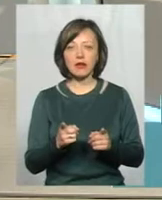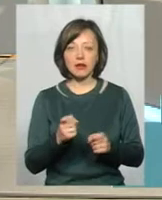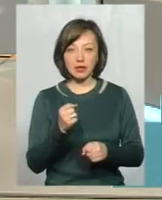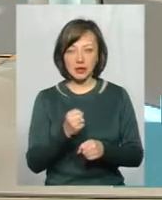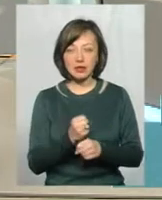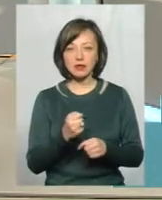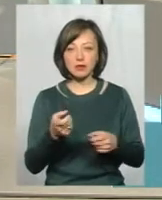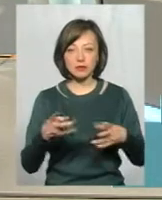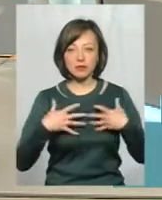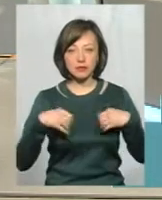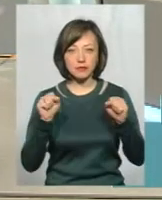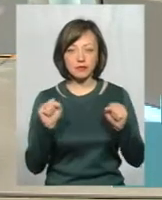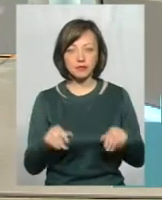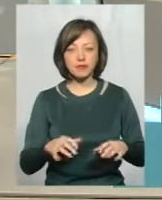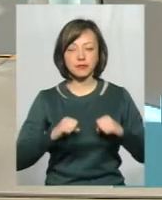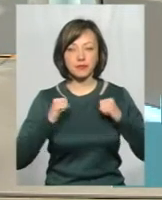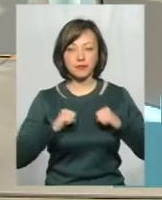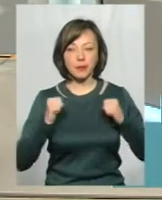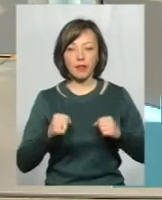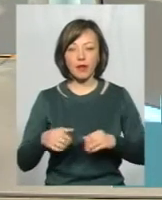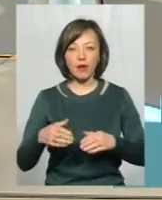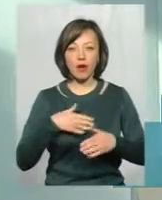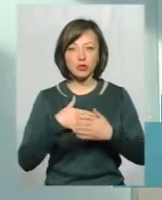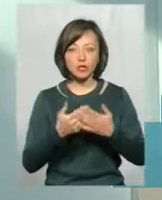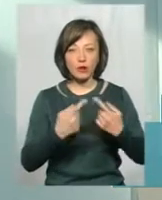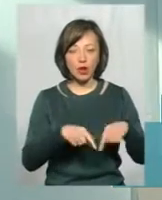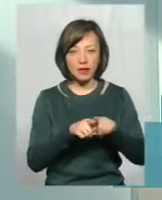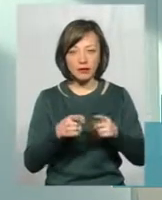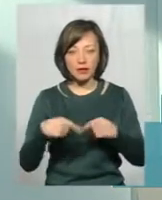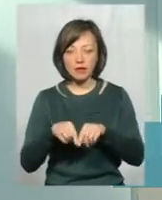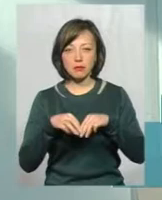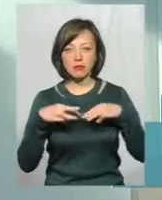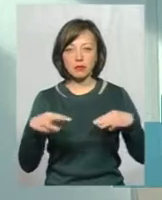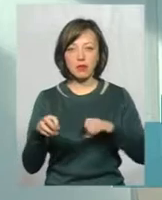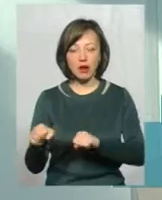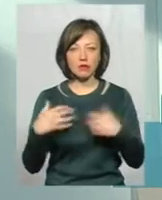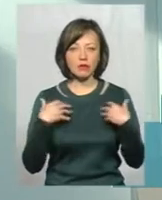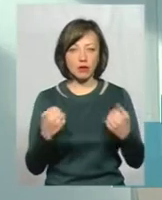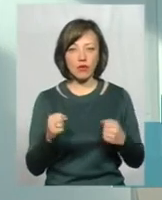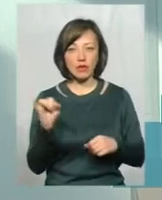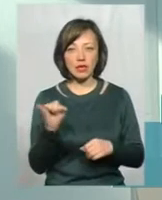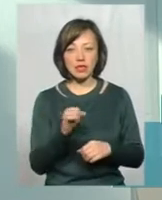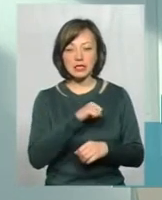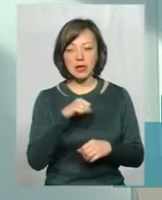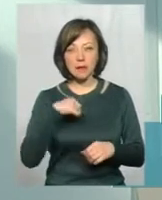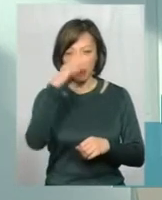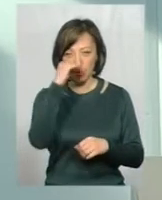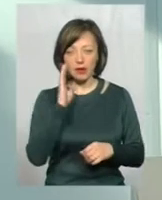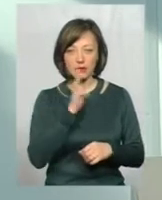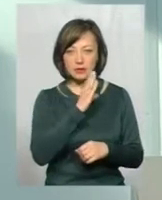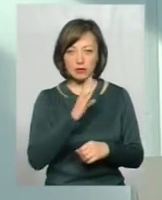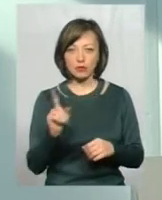це треба приложити усілях і общественних організацій, і Міністерства охорони здоров'я, і самих родителів,